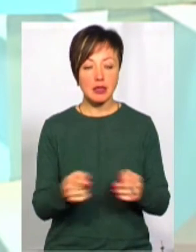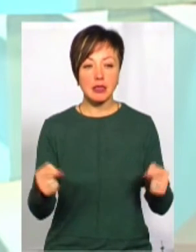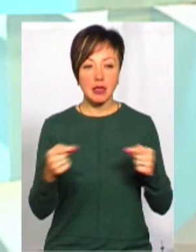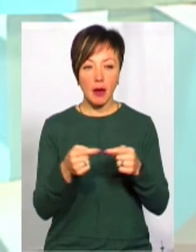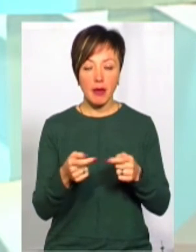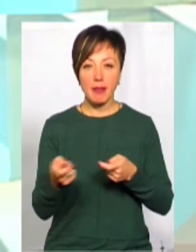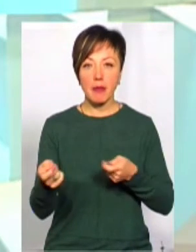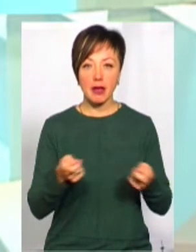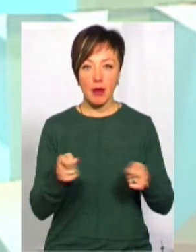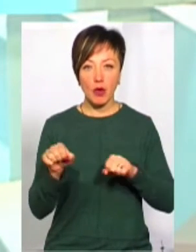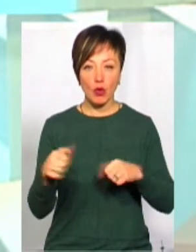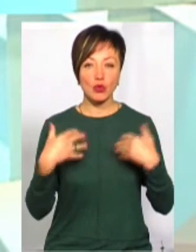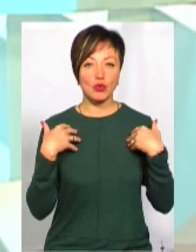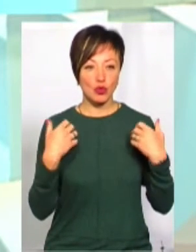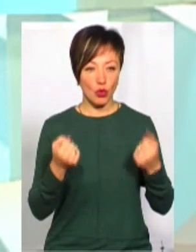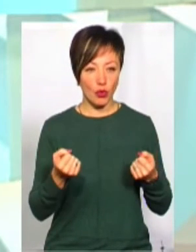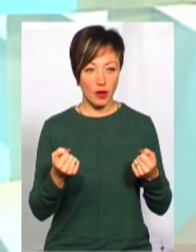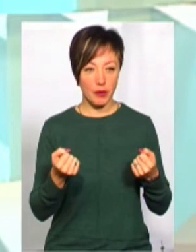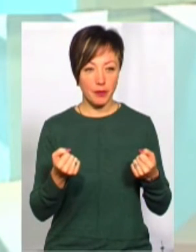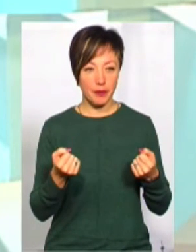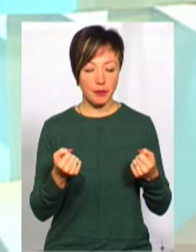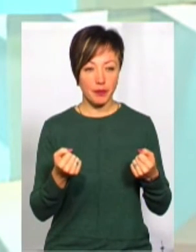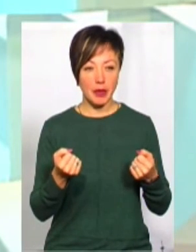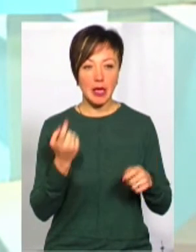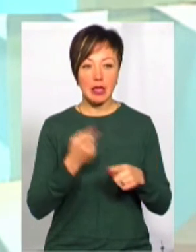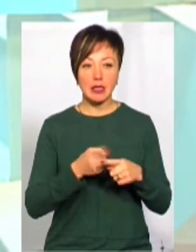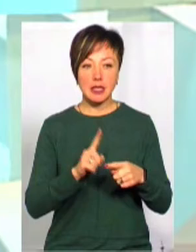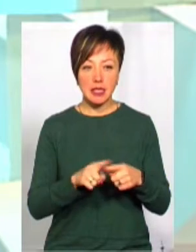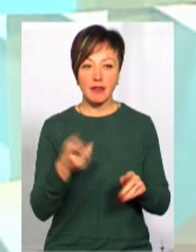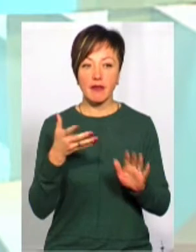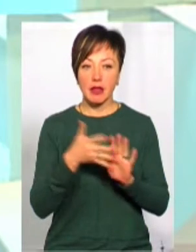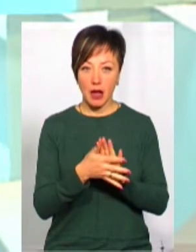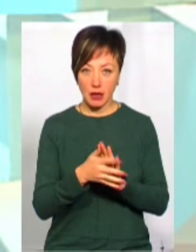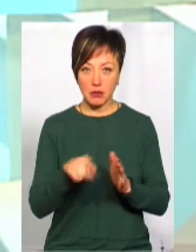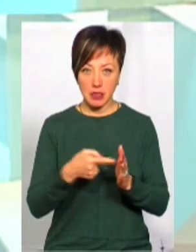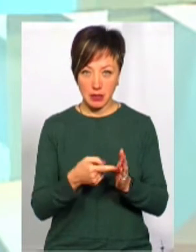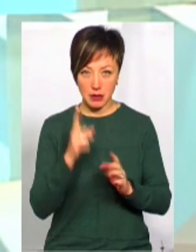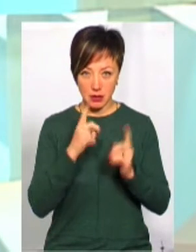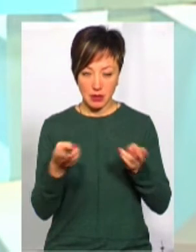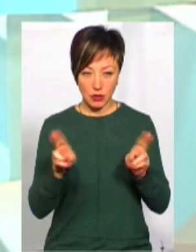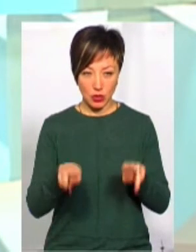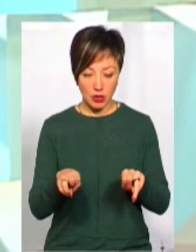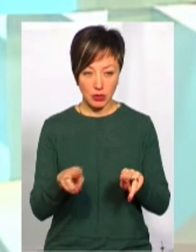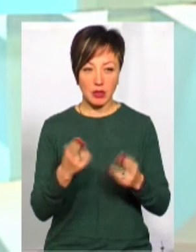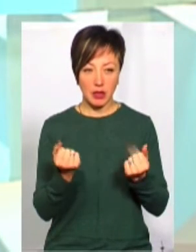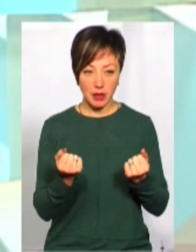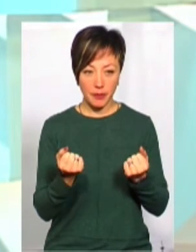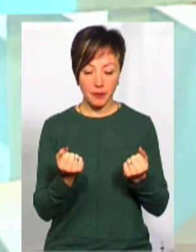Департаменту охорони здоров'я, Управління охорони здоров'я, то ось ці витрати все ж таки на міській раді залишаються, так? Так,